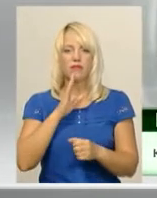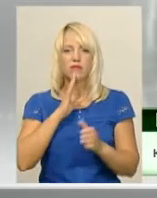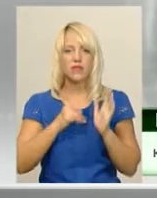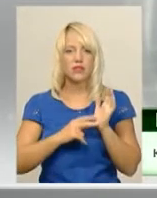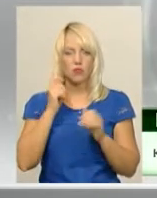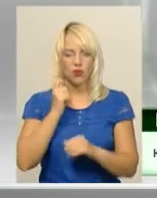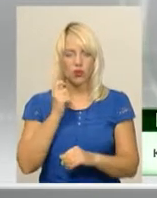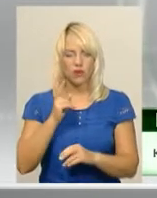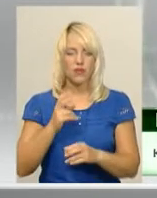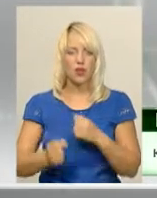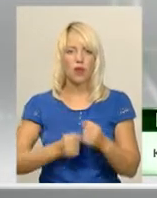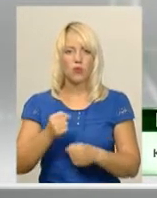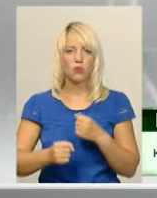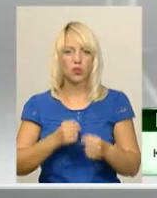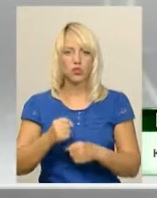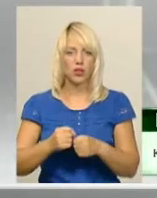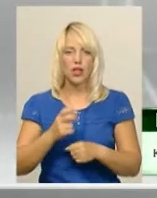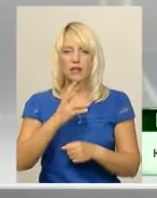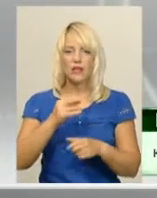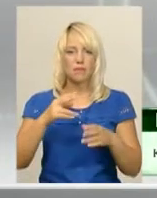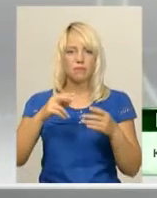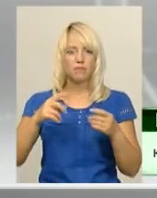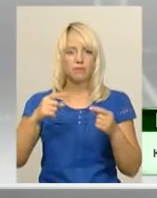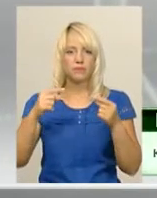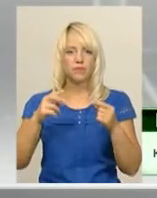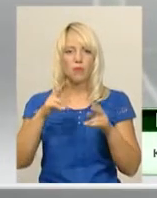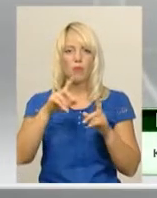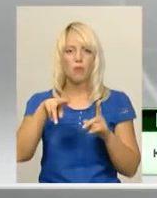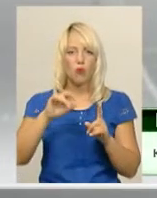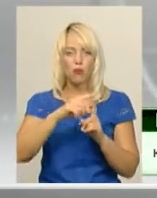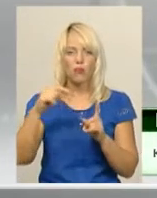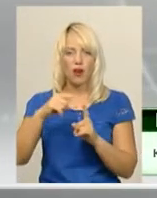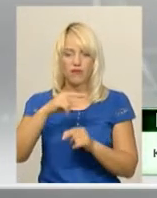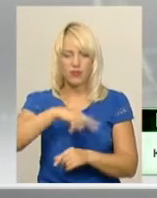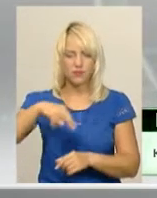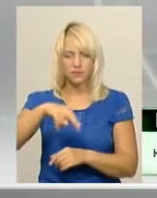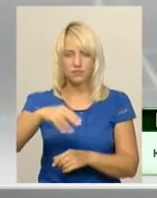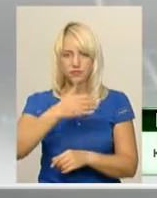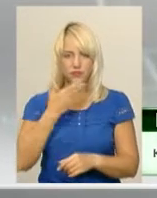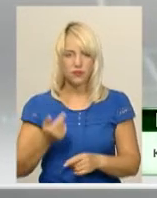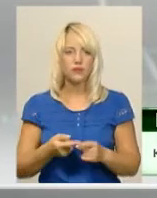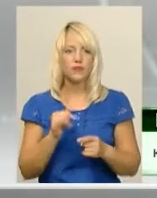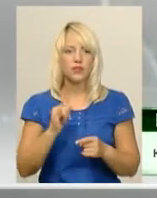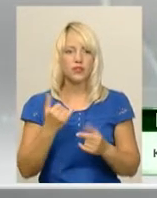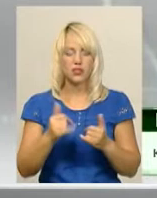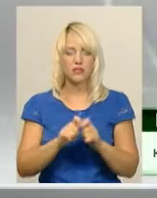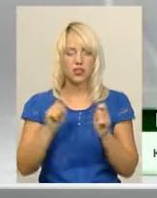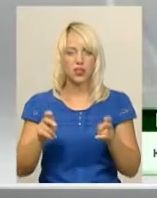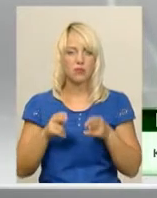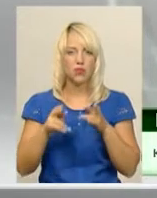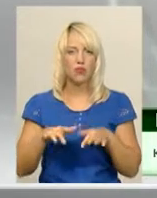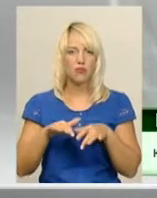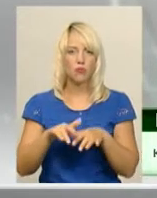перебігала дорогу поза межами пішоходного переходу. За даними фактами, це кримінальне провадження за частиною першої статті